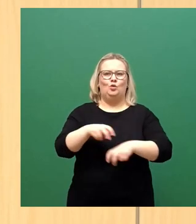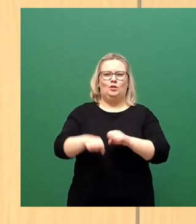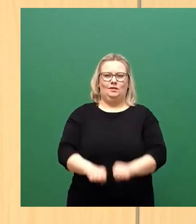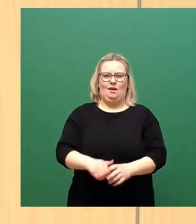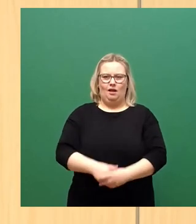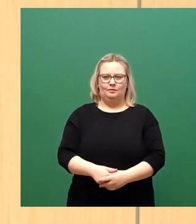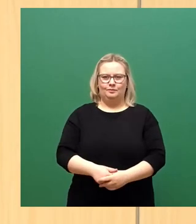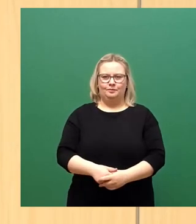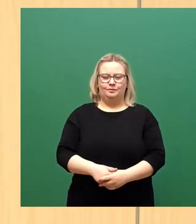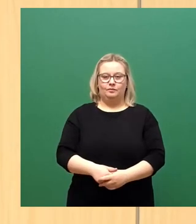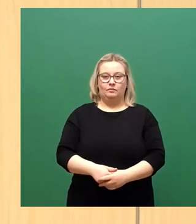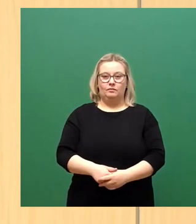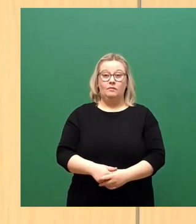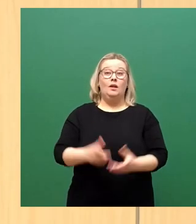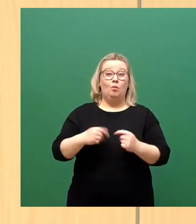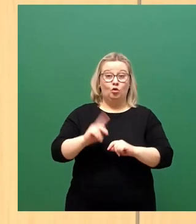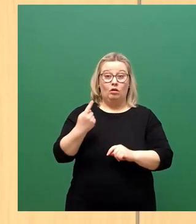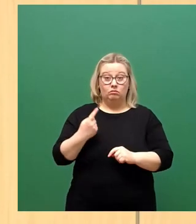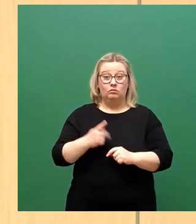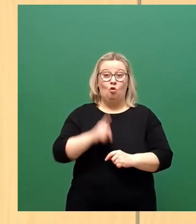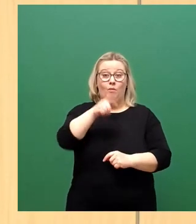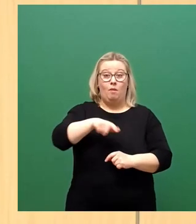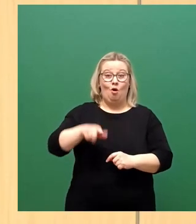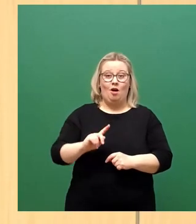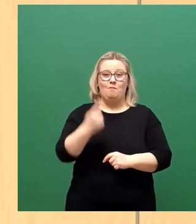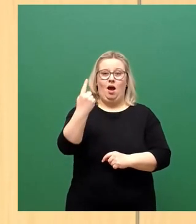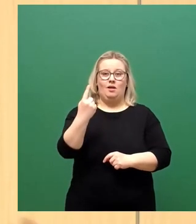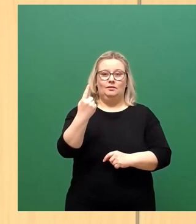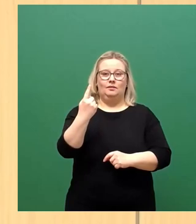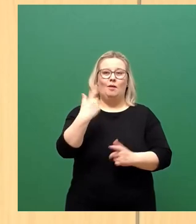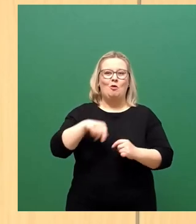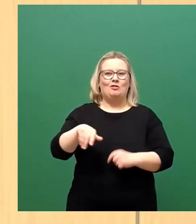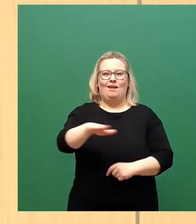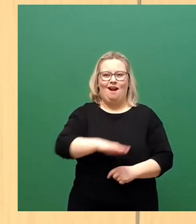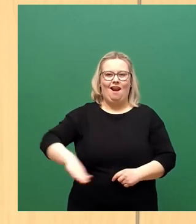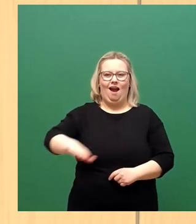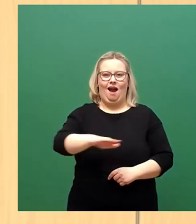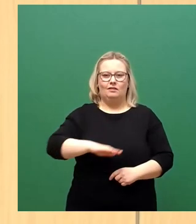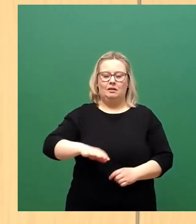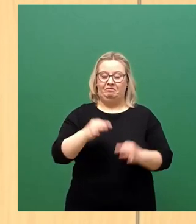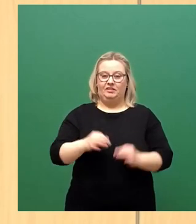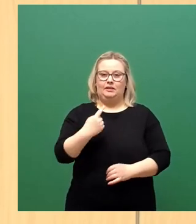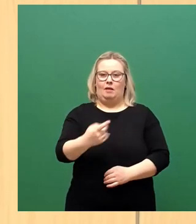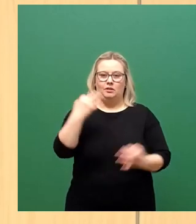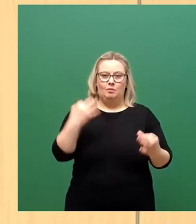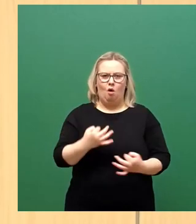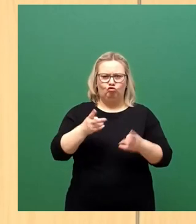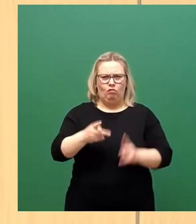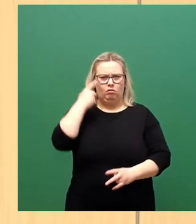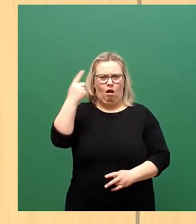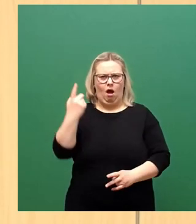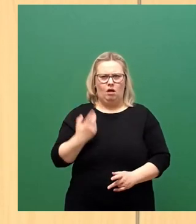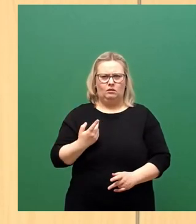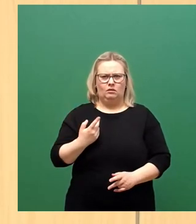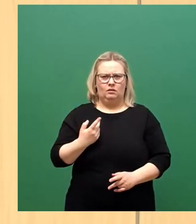Für eine aus Sicht des OBs notwendige Stellungnahme gegenüber dem Land brauchte er dann plötzlich den Stadtrat. Einen Tag